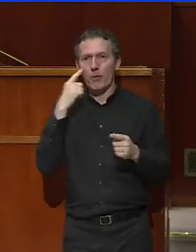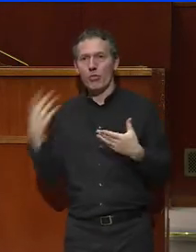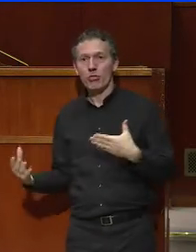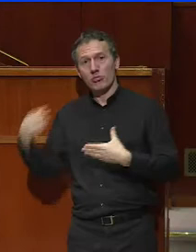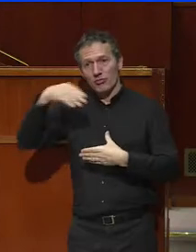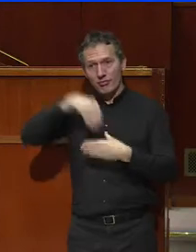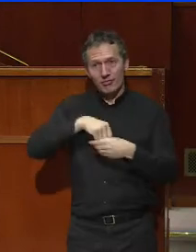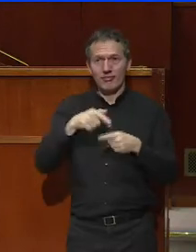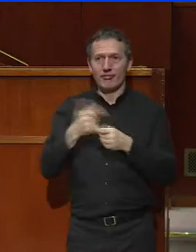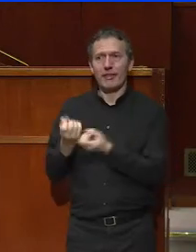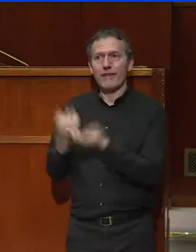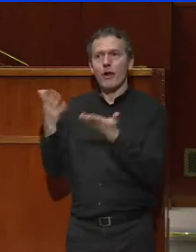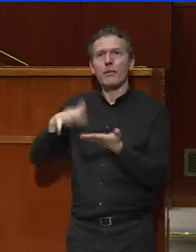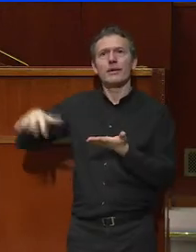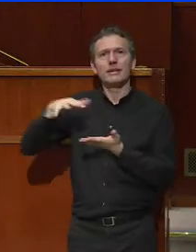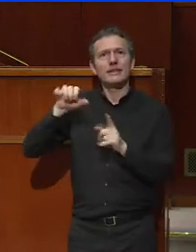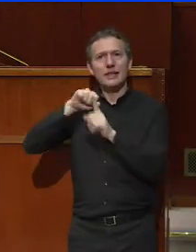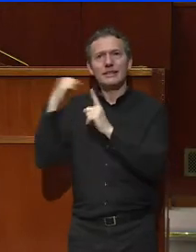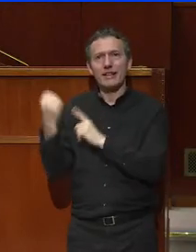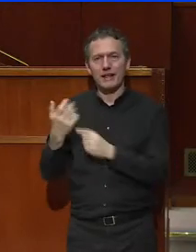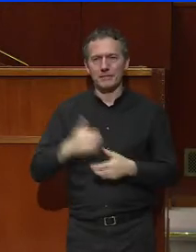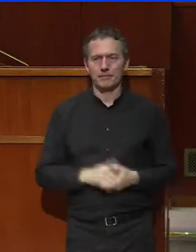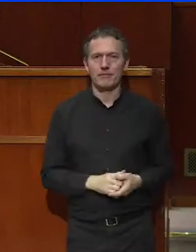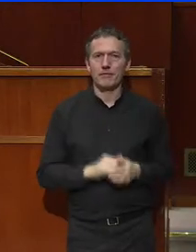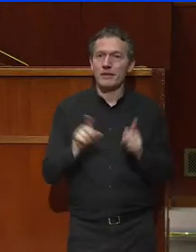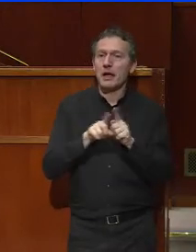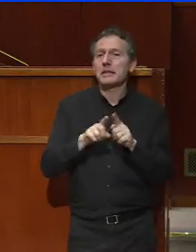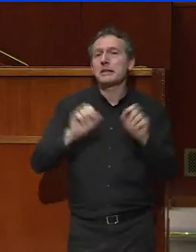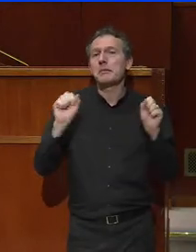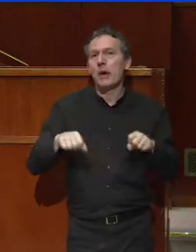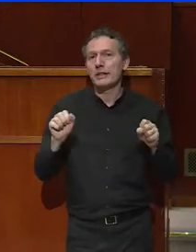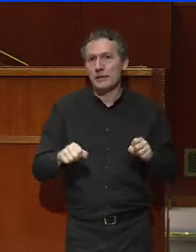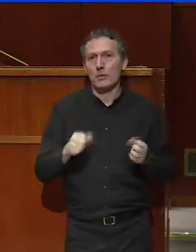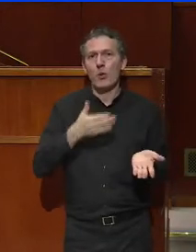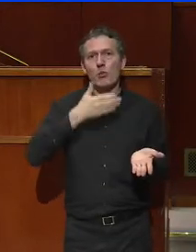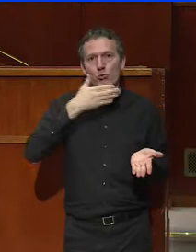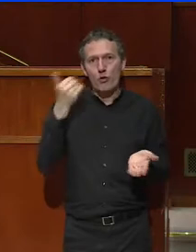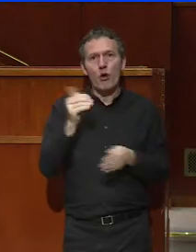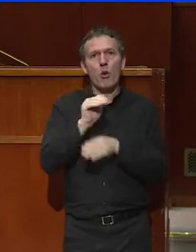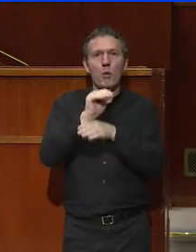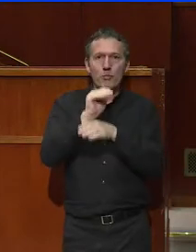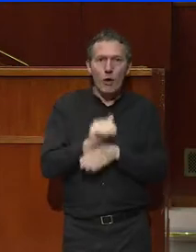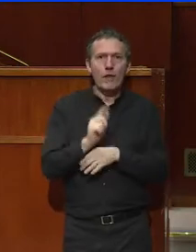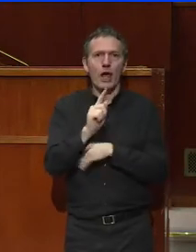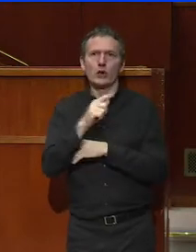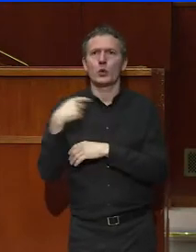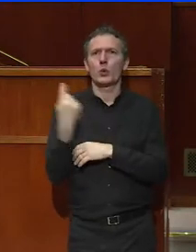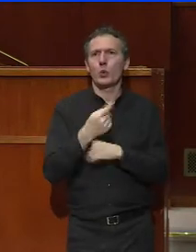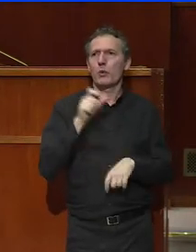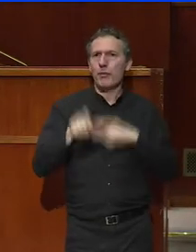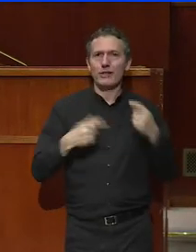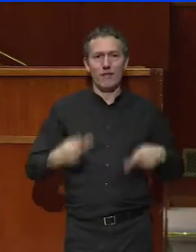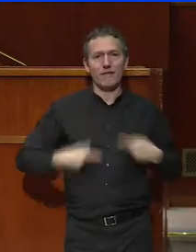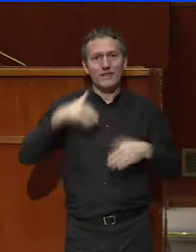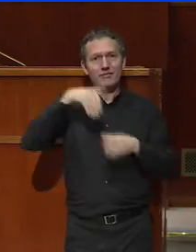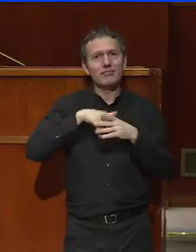au développement de la société. Et peut-être aussi, le cas échéant, pour mieux protéger l'ensemble de ceux qui y